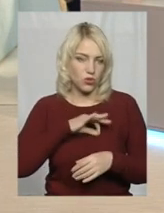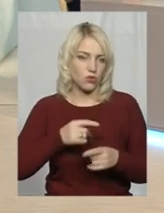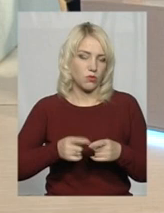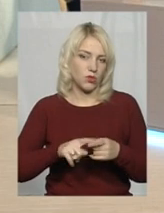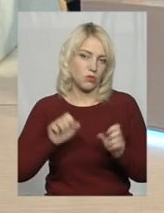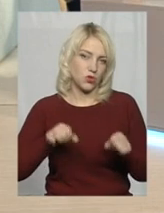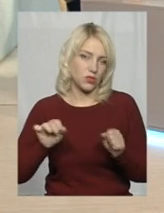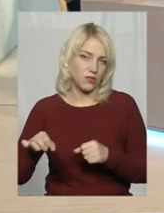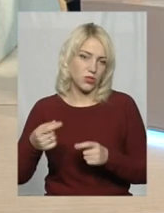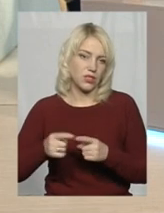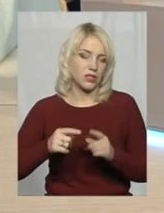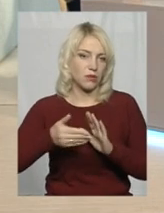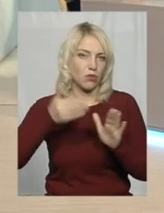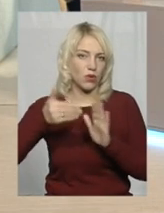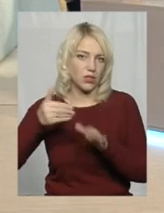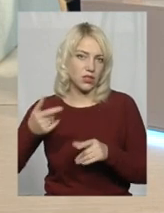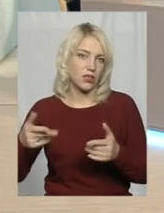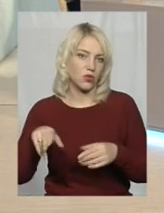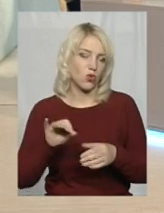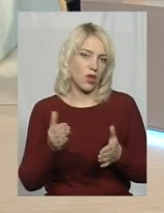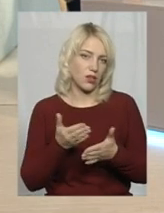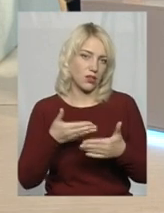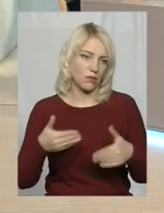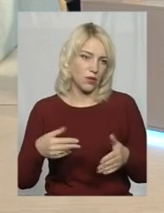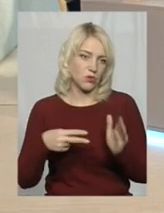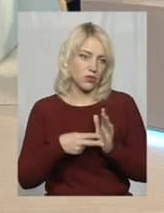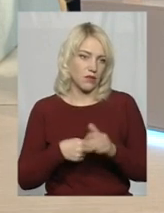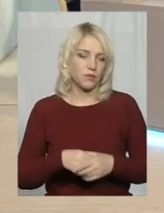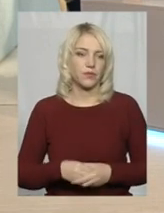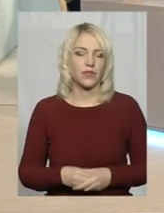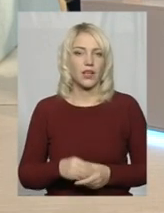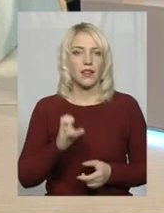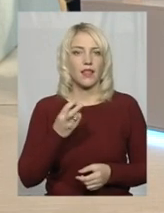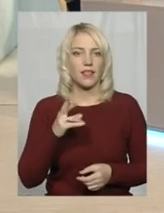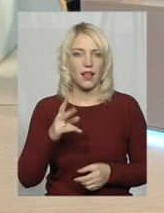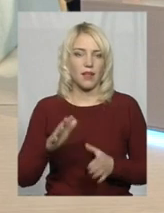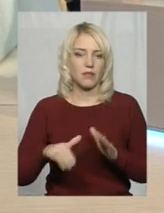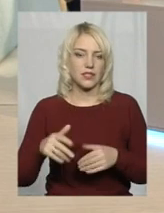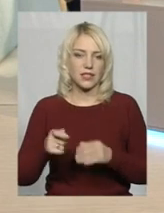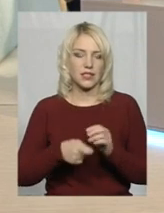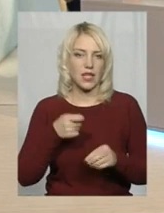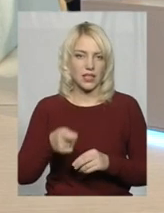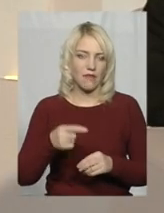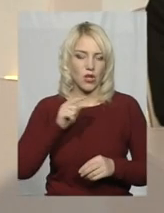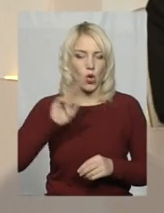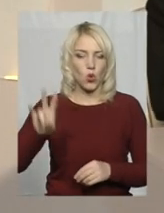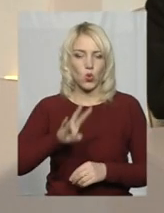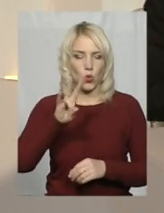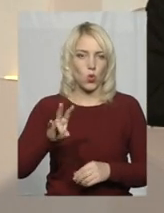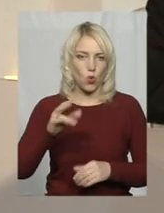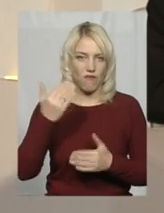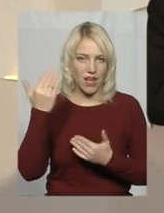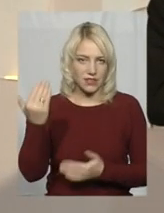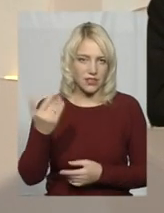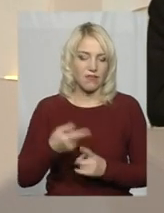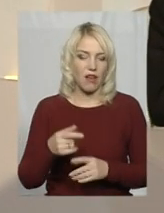можливості, ті покликання, до яких ми поставлені. Пані Наталю, після заяви духовенства, чи можливим є